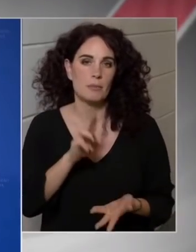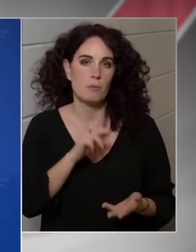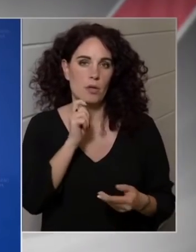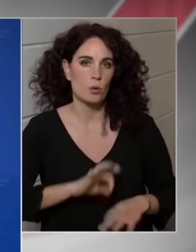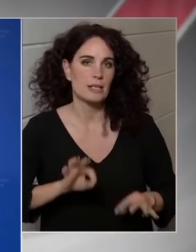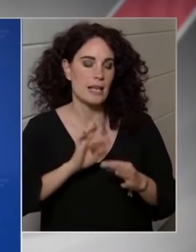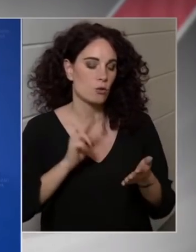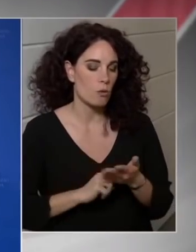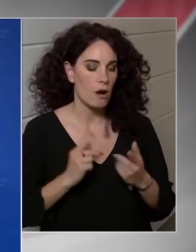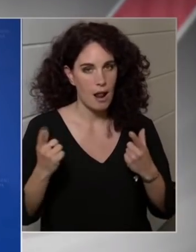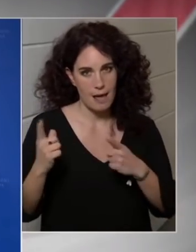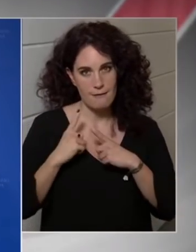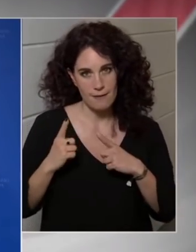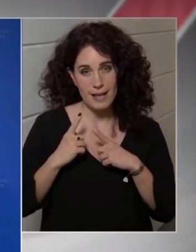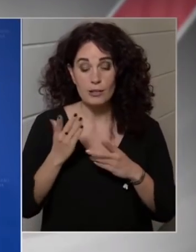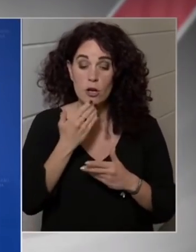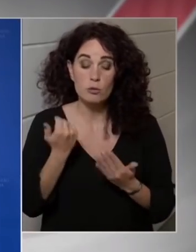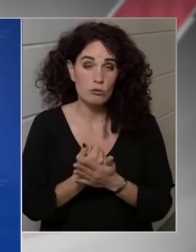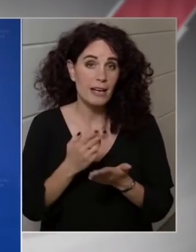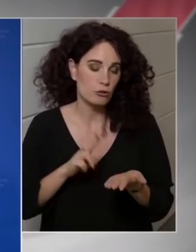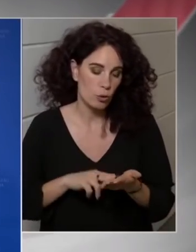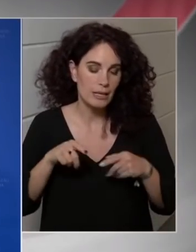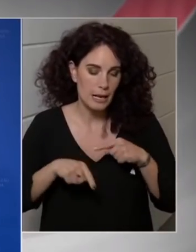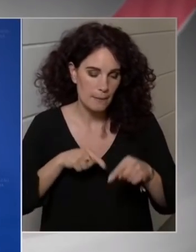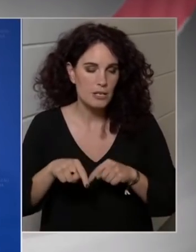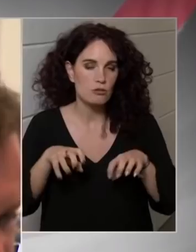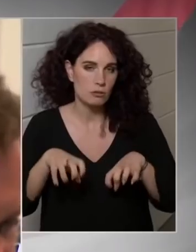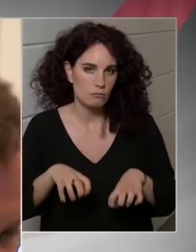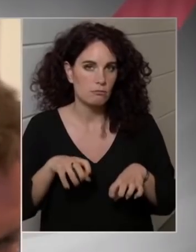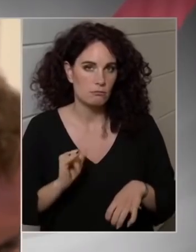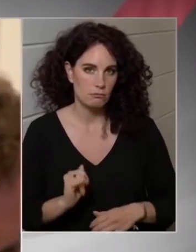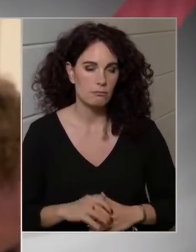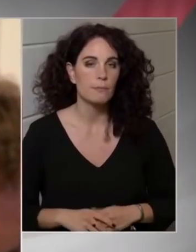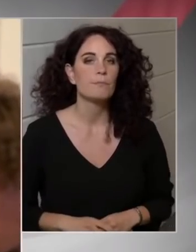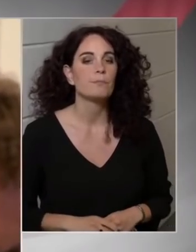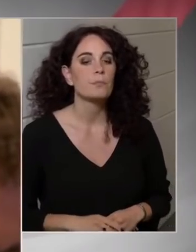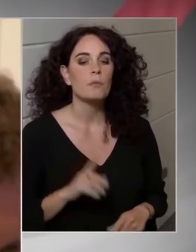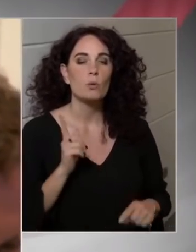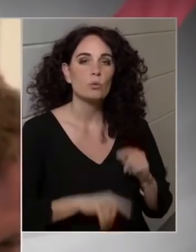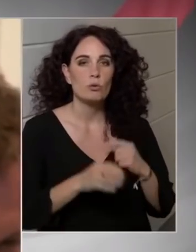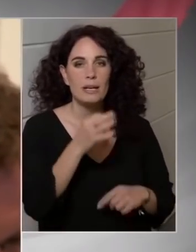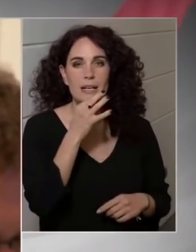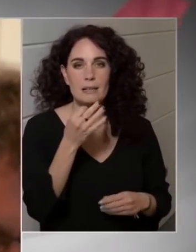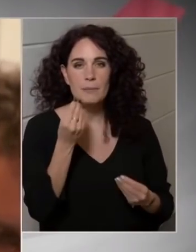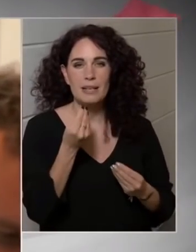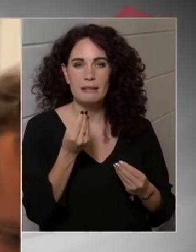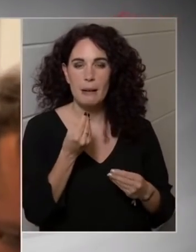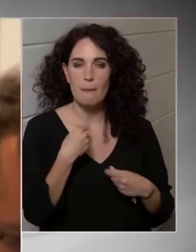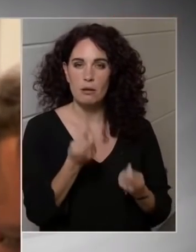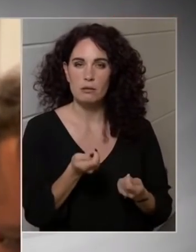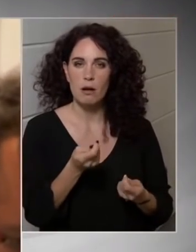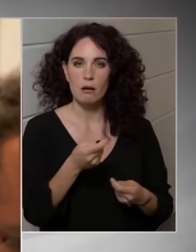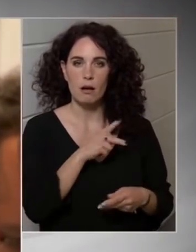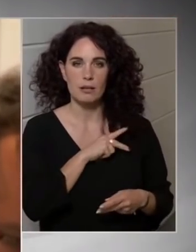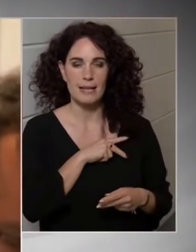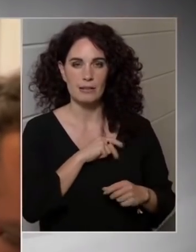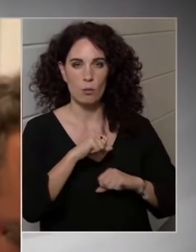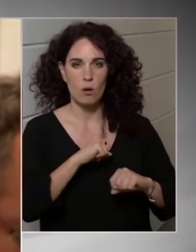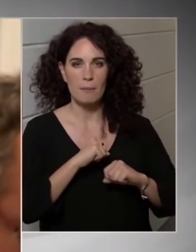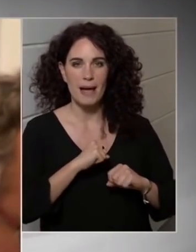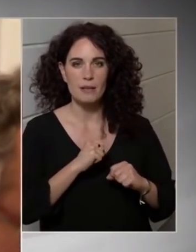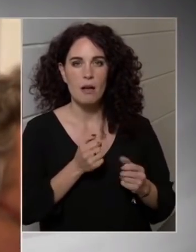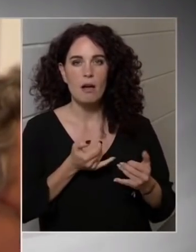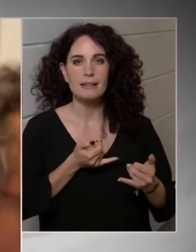és hogyha szükséges, akkor jogi lépéseket is teszünk ennek érdekében. Utolsó kérdésem, miért nem adott kormánygaranciát a kormány a jégkorong